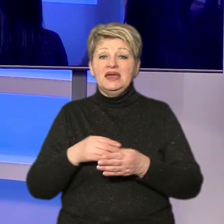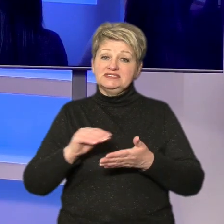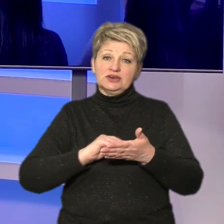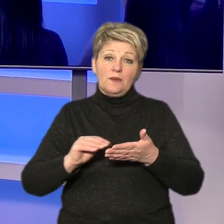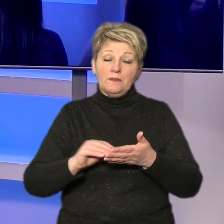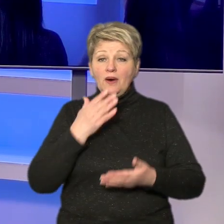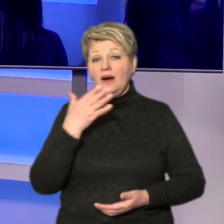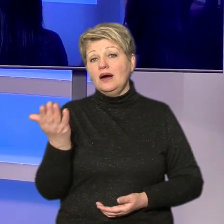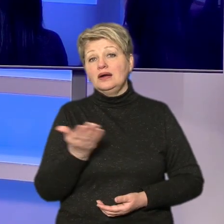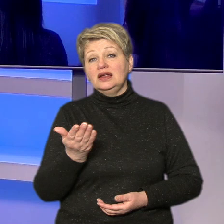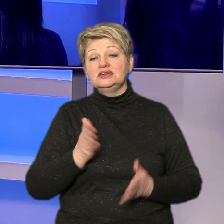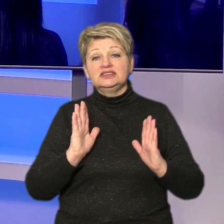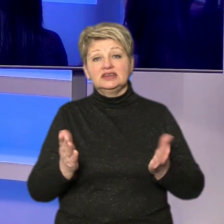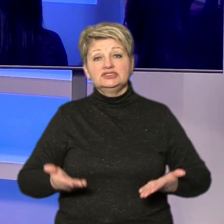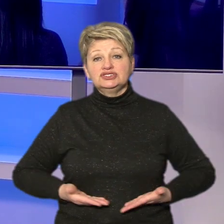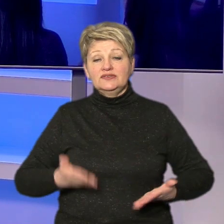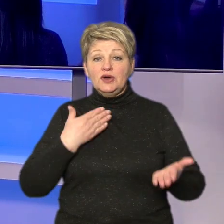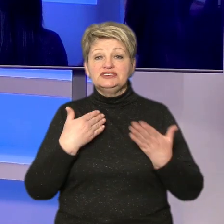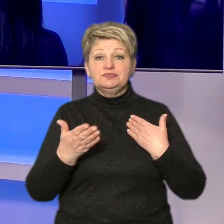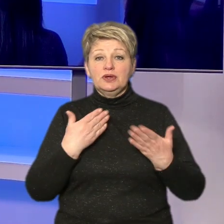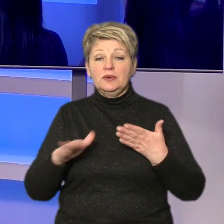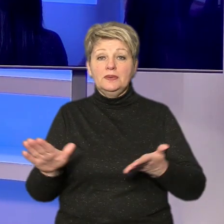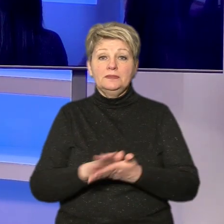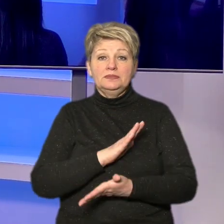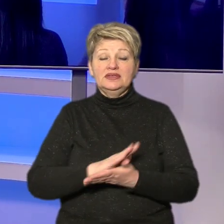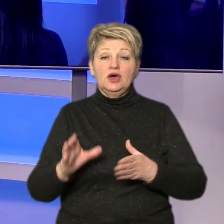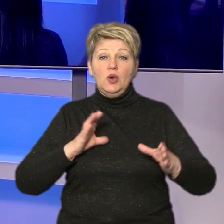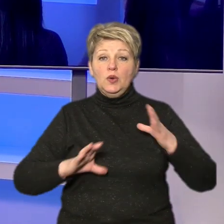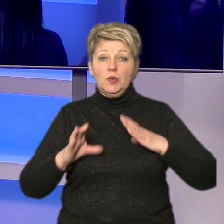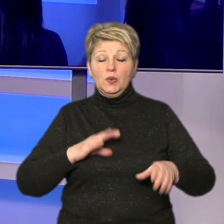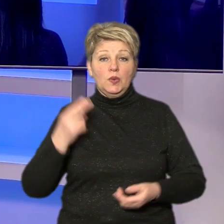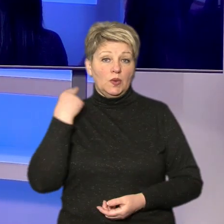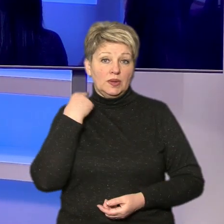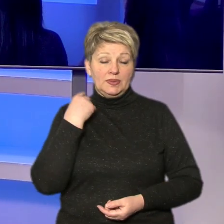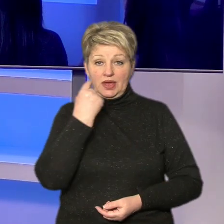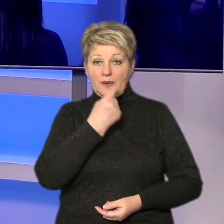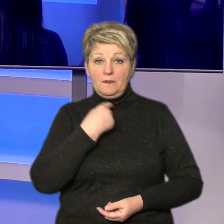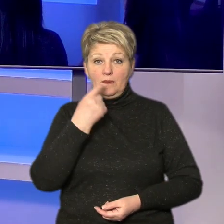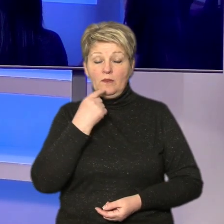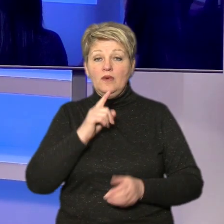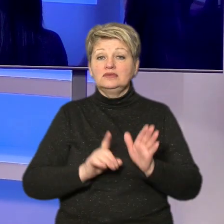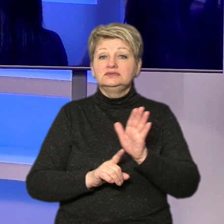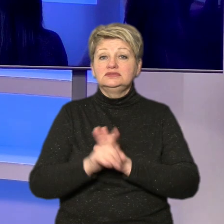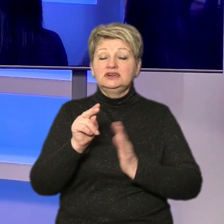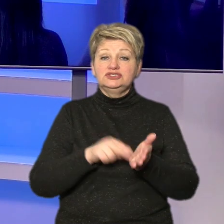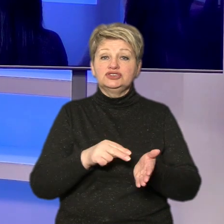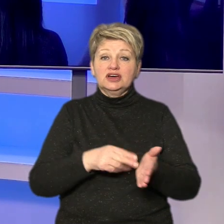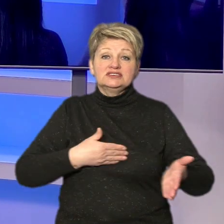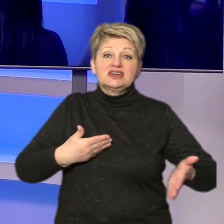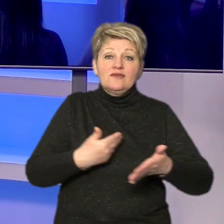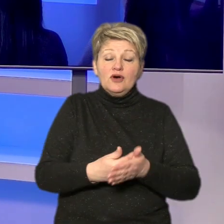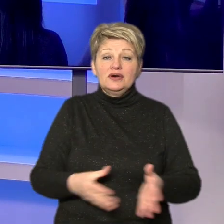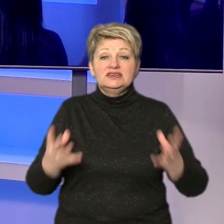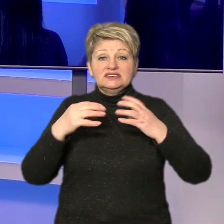лекцій. Лише живе спілкування. Безоплатні курси англійської мови започаткувала черкаська волонтерка Світлана Лисиця спільно з